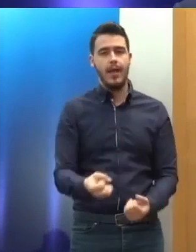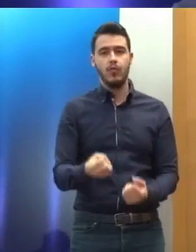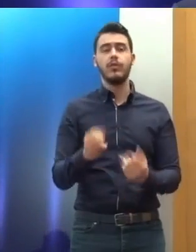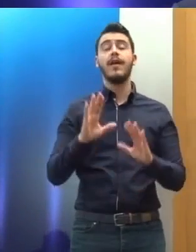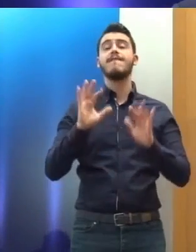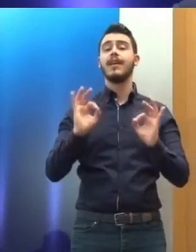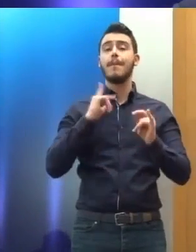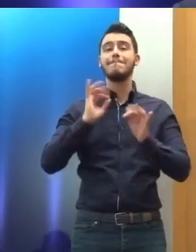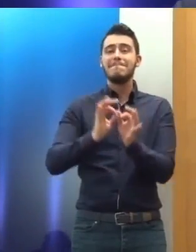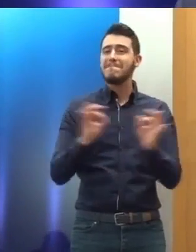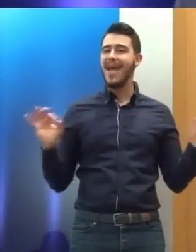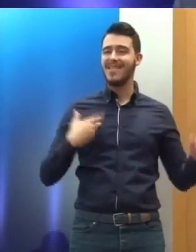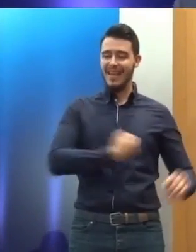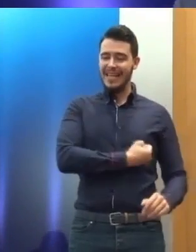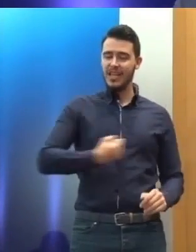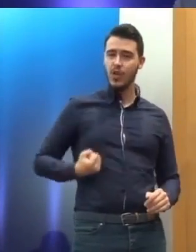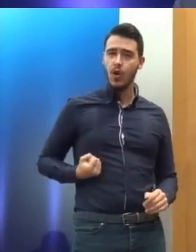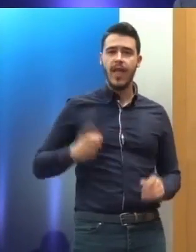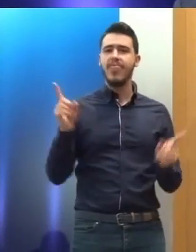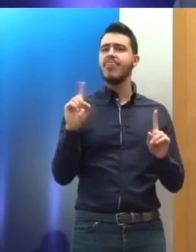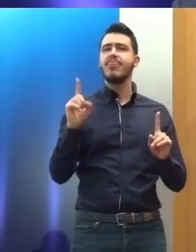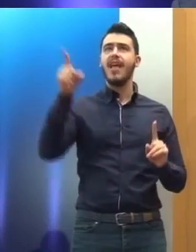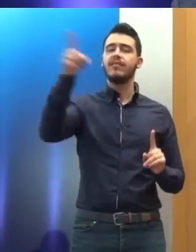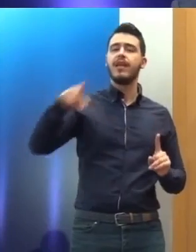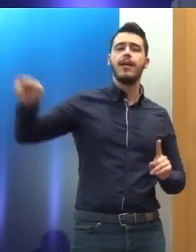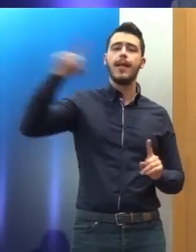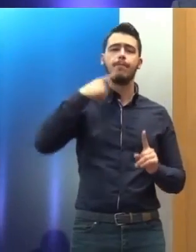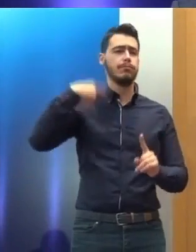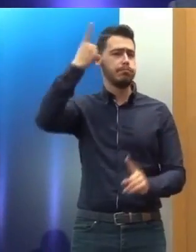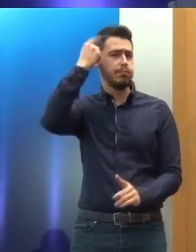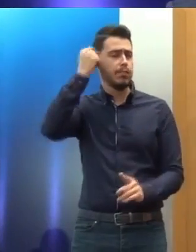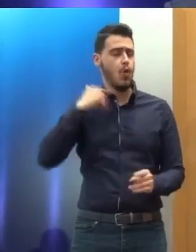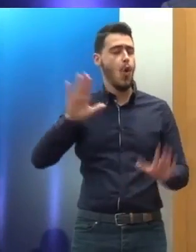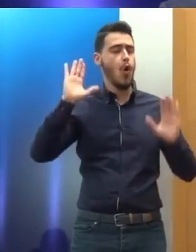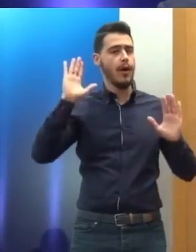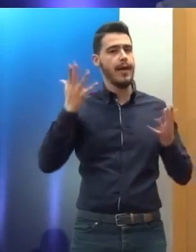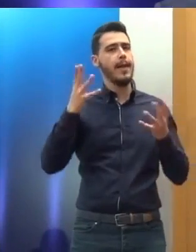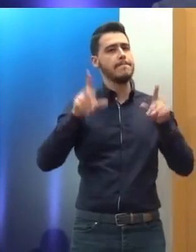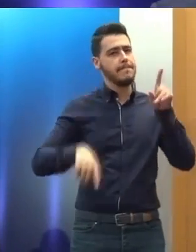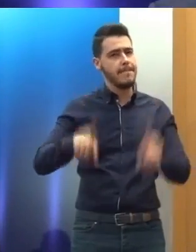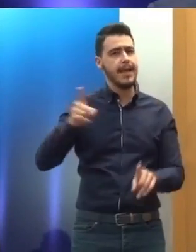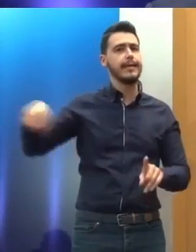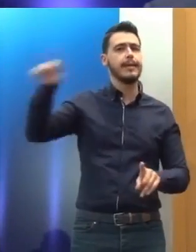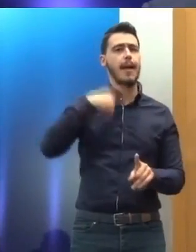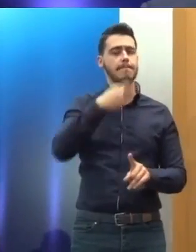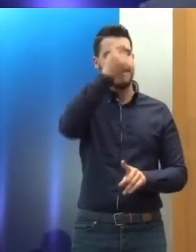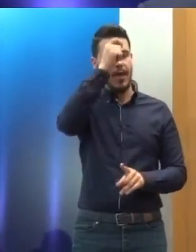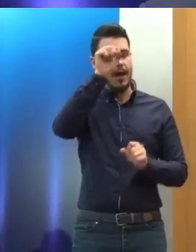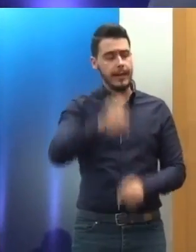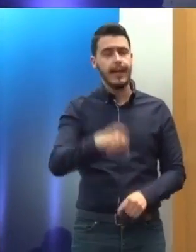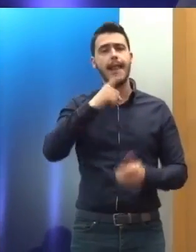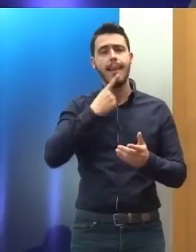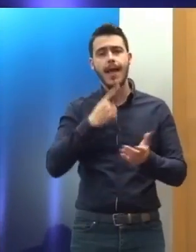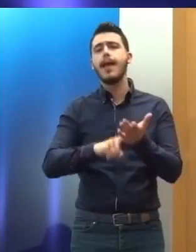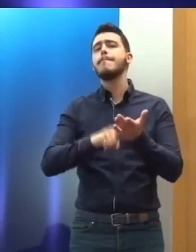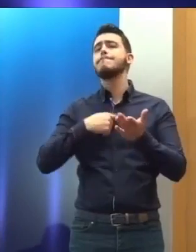θεωρούνται από τη φύση τους αντίθετα στις διεθνείς αυτές συμβάσεις. Μπορεί από ορισμένες προϋποθέσεις να θεωρηθούν απαραίτητα